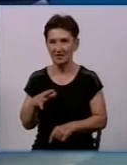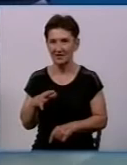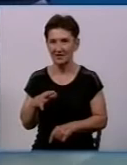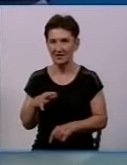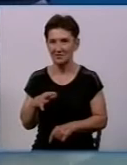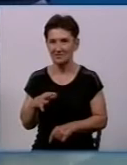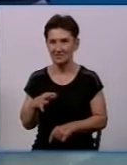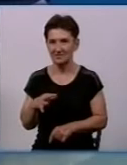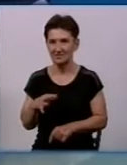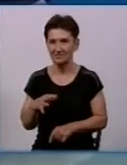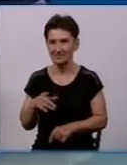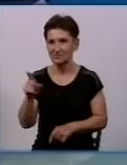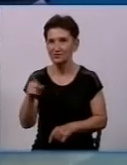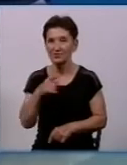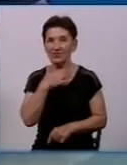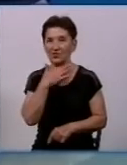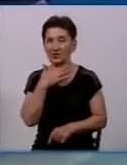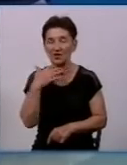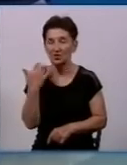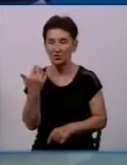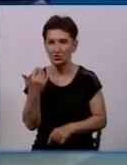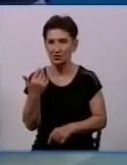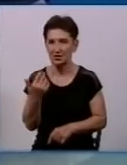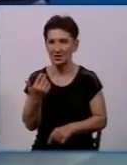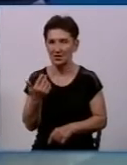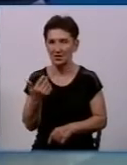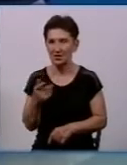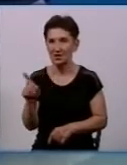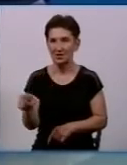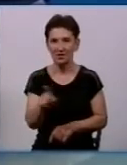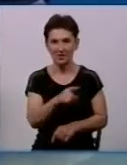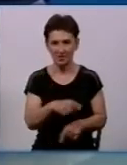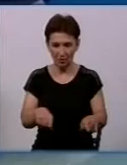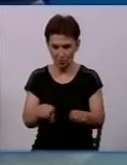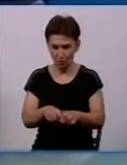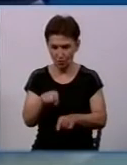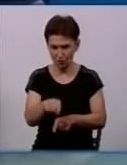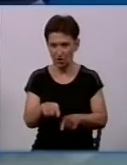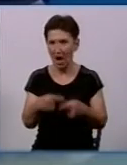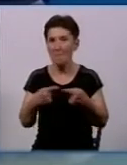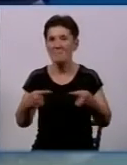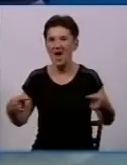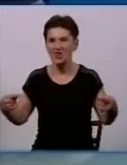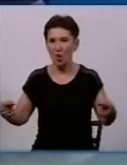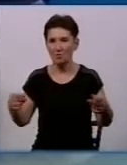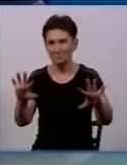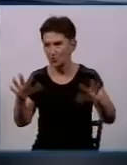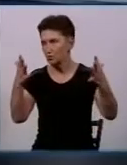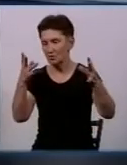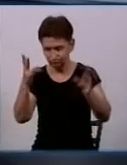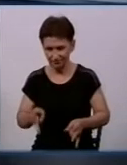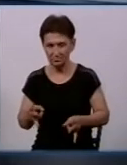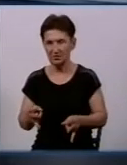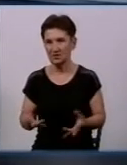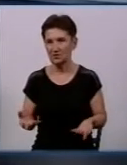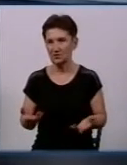тому, мабуть, вони цього не хочуть, я так думаю, тому що їхнє майно також може потім постраждати, якщо буде потреба його гасити. Тому я